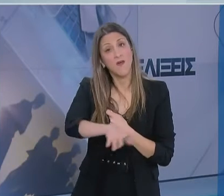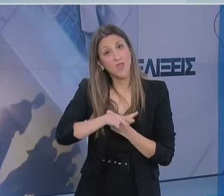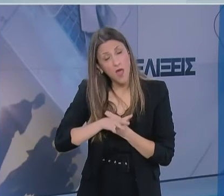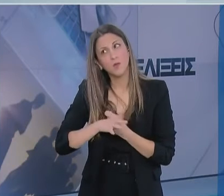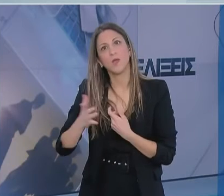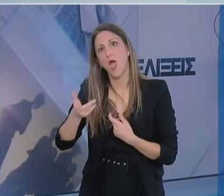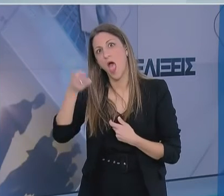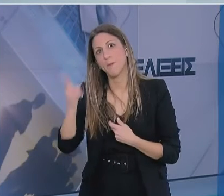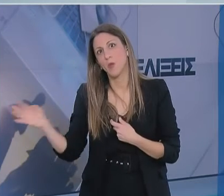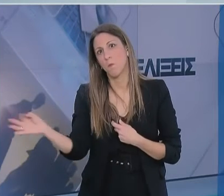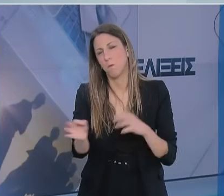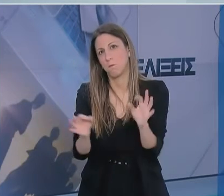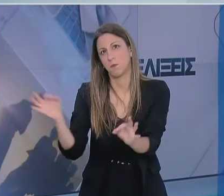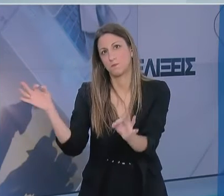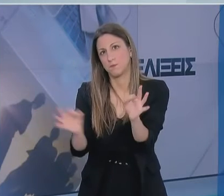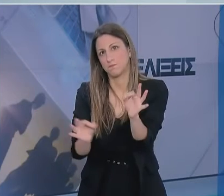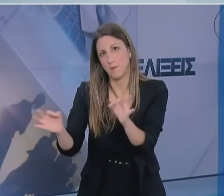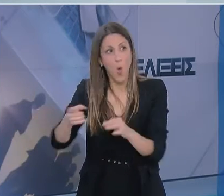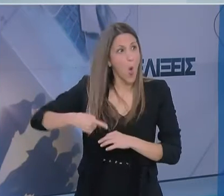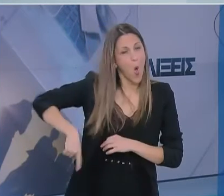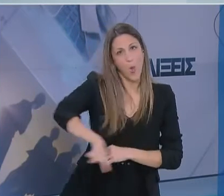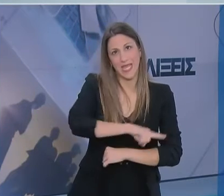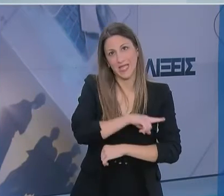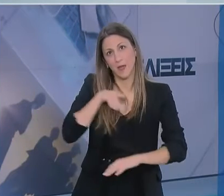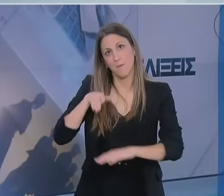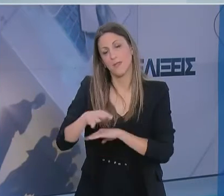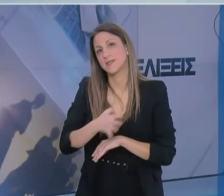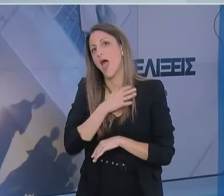εκτίθεται περισσότερο στον ιό μαζί με όλους τους άλλους γιατρούς των επίγοντων.